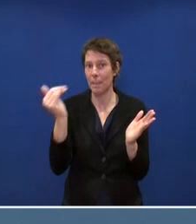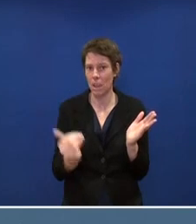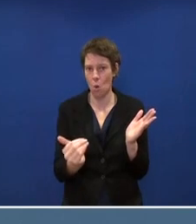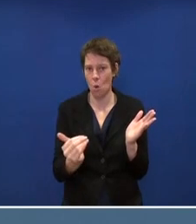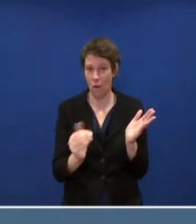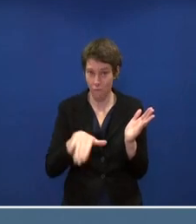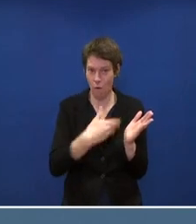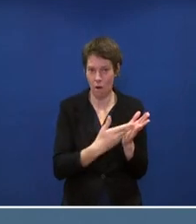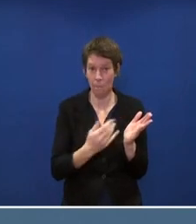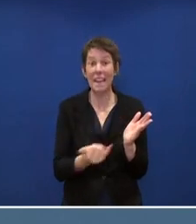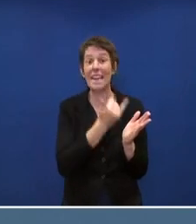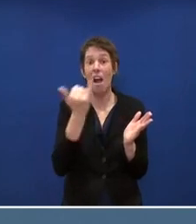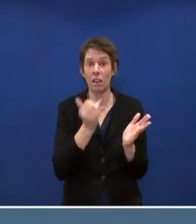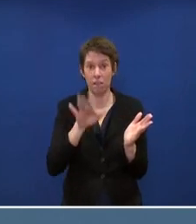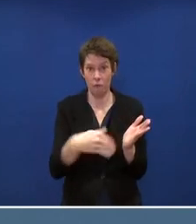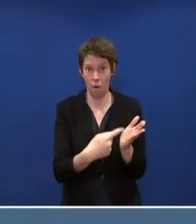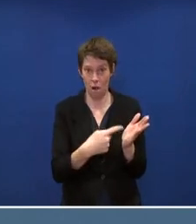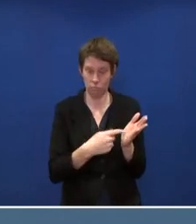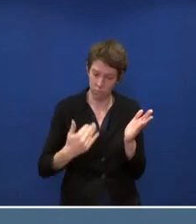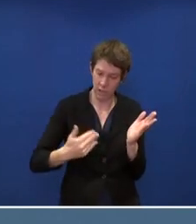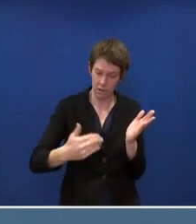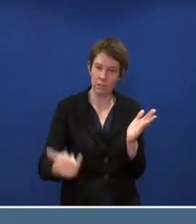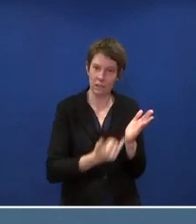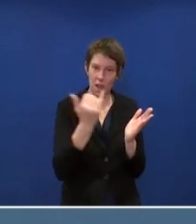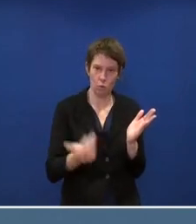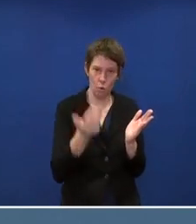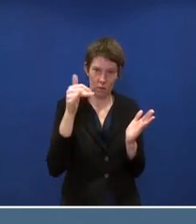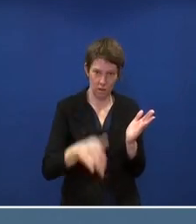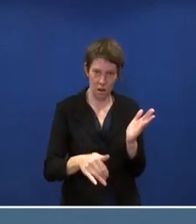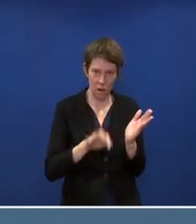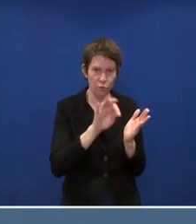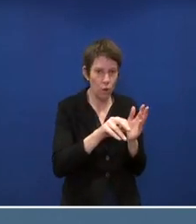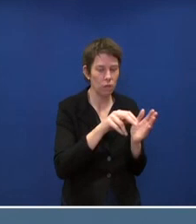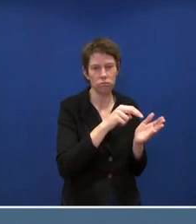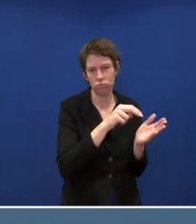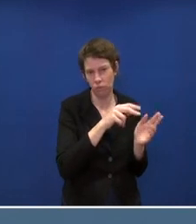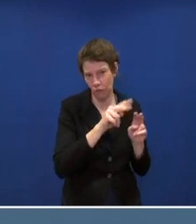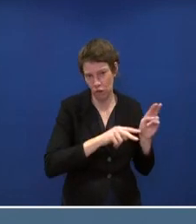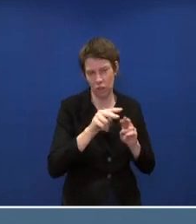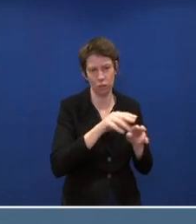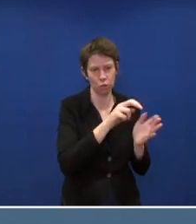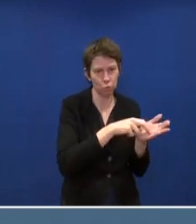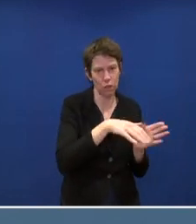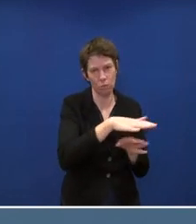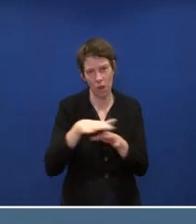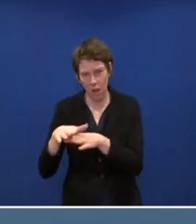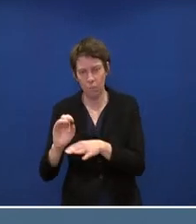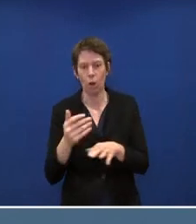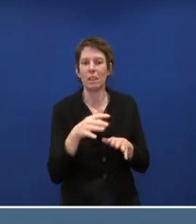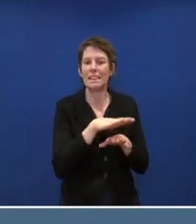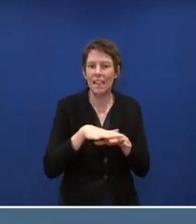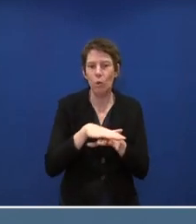die jährlichen Vorgaben zur CO2-Minderung für die unterschiedlichen Zuständigkeitsbereiche und damit eben auch Sektoren, Verkehr,